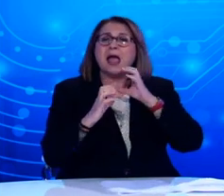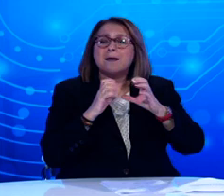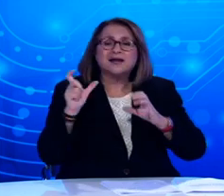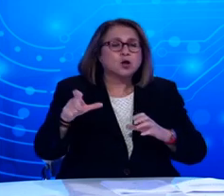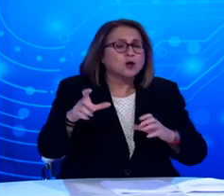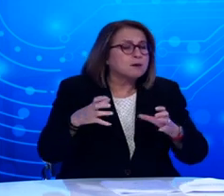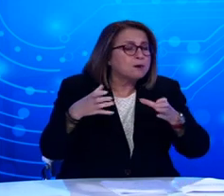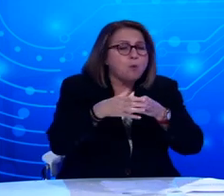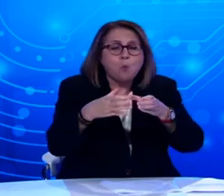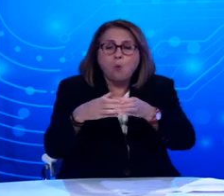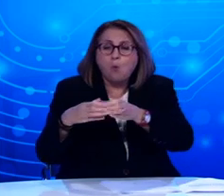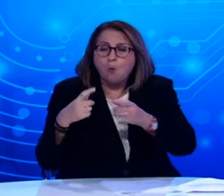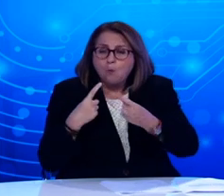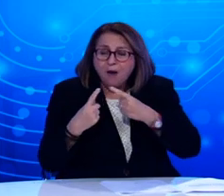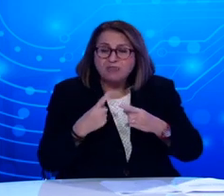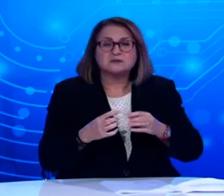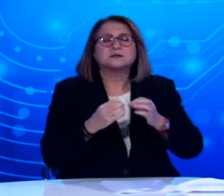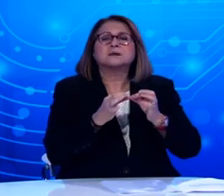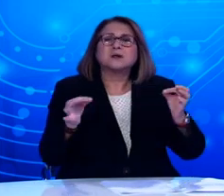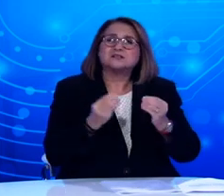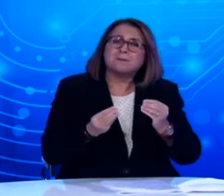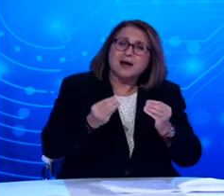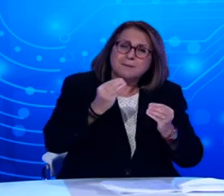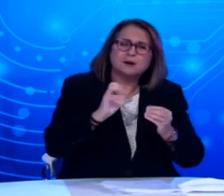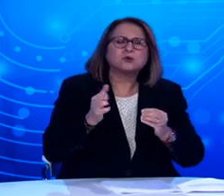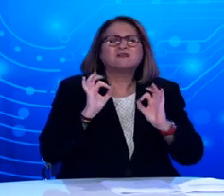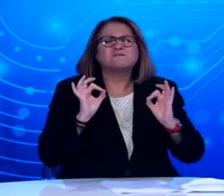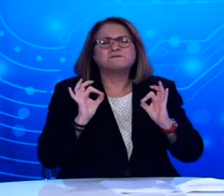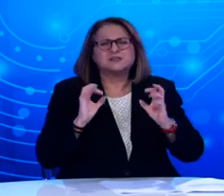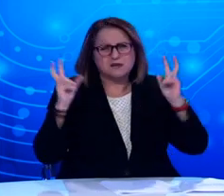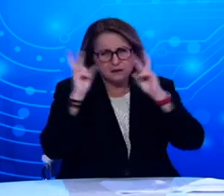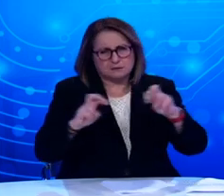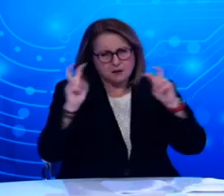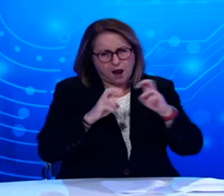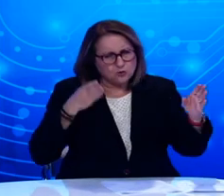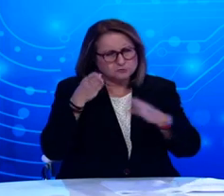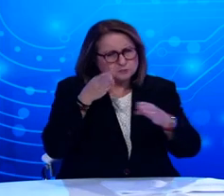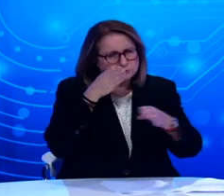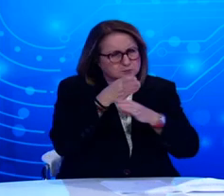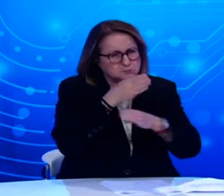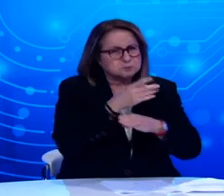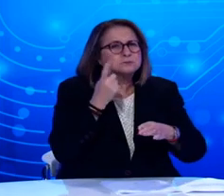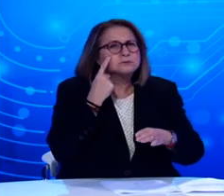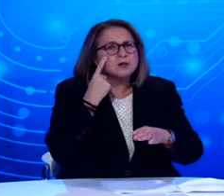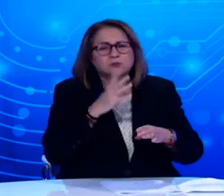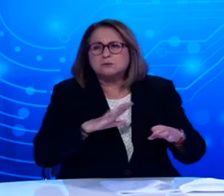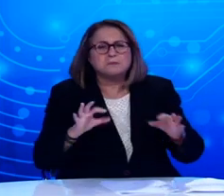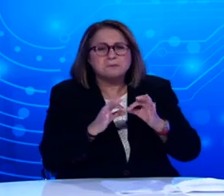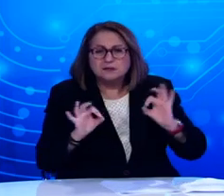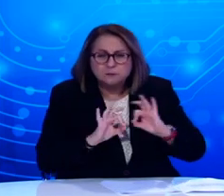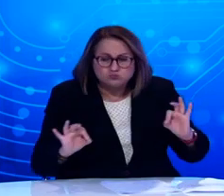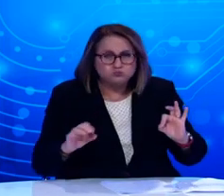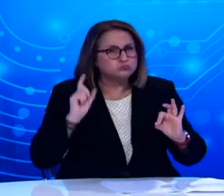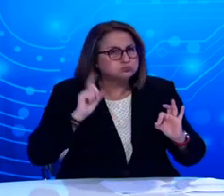πολιτών, πρόσθετα υγειονομικά μέτρα και σαρωτικούς ελέγχους στην εφαρμογή των ήδη υφισταμένων περιοριστικών μέτρων.